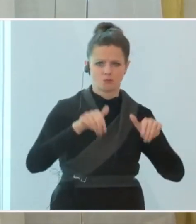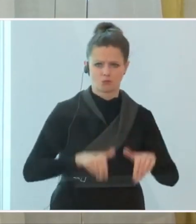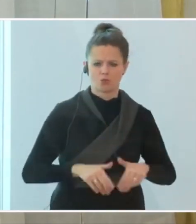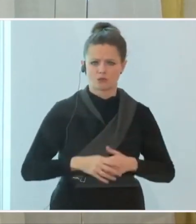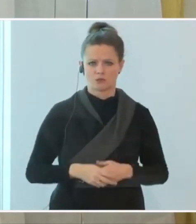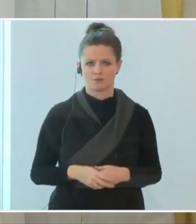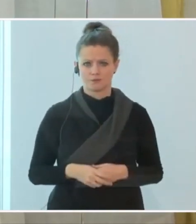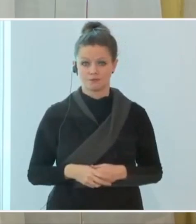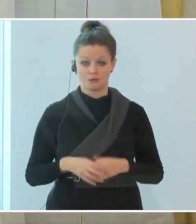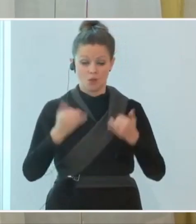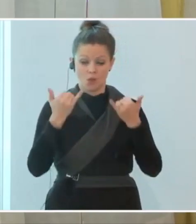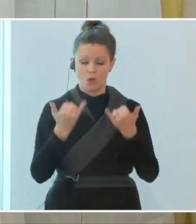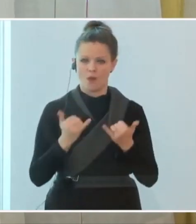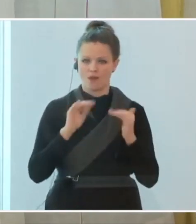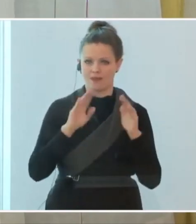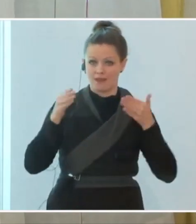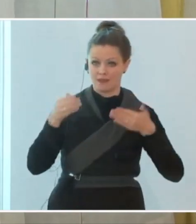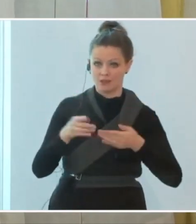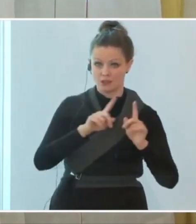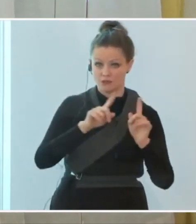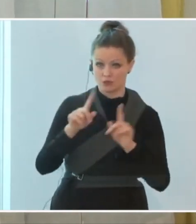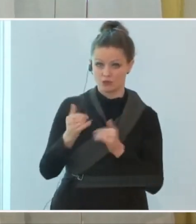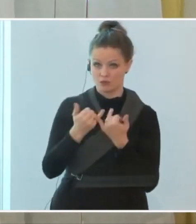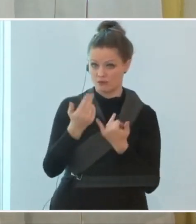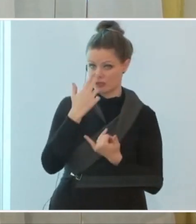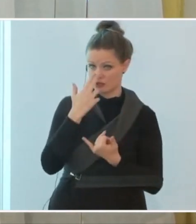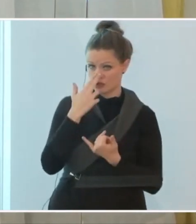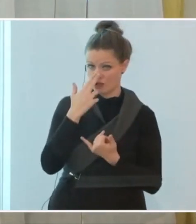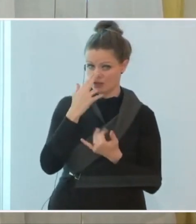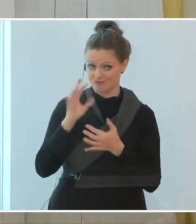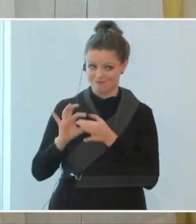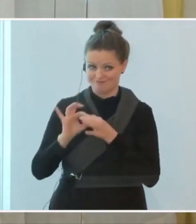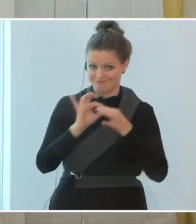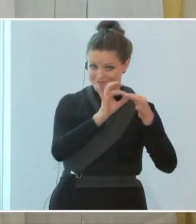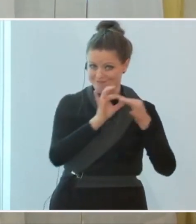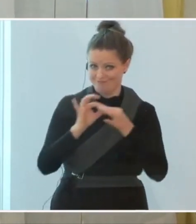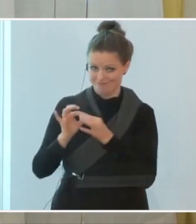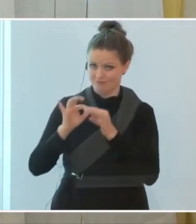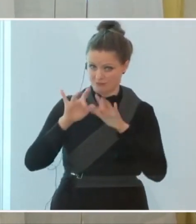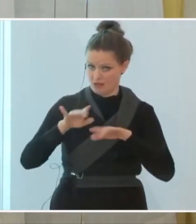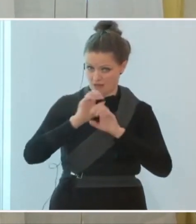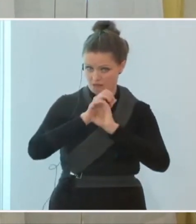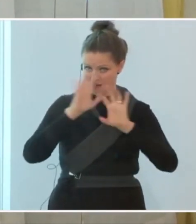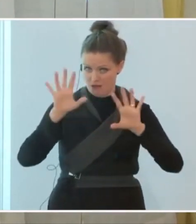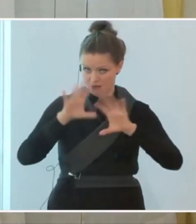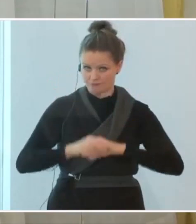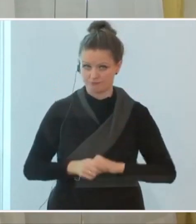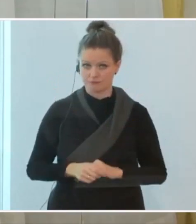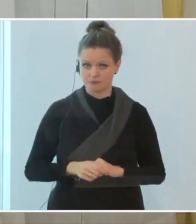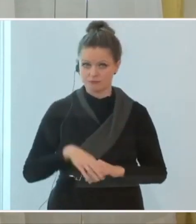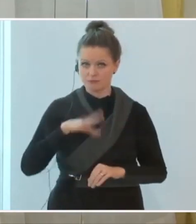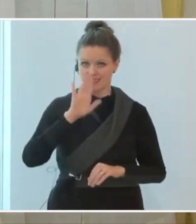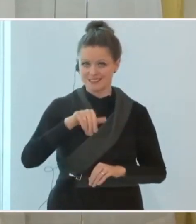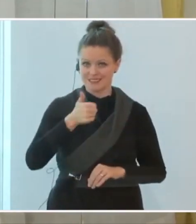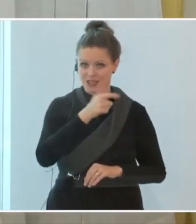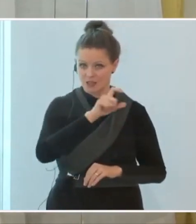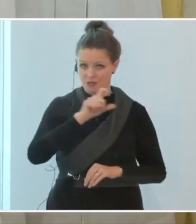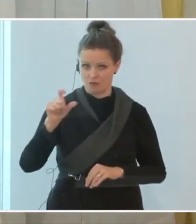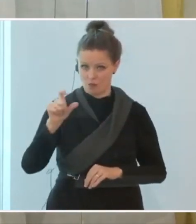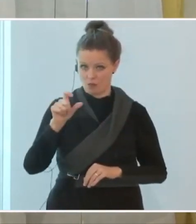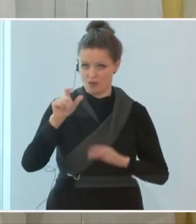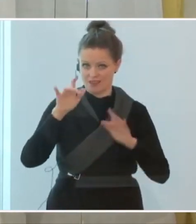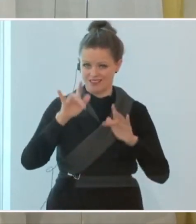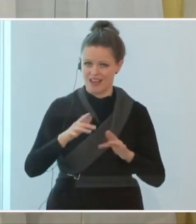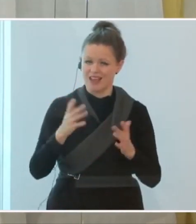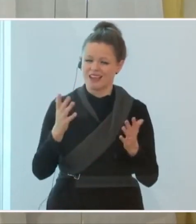Wie sieht es heute in den Intensivstationen aus? Hat damit viel zu tun natürlich. Wir haben seit einer Woche eine